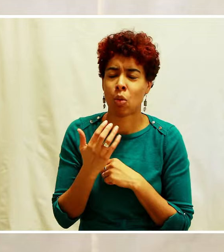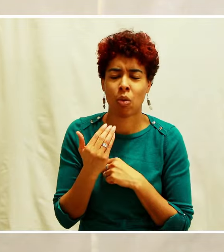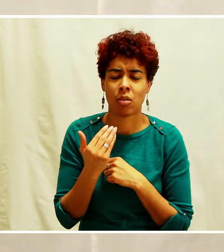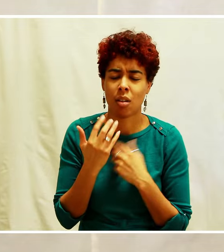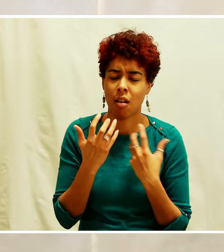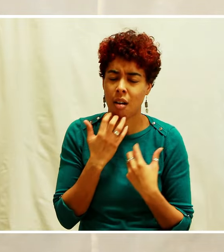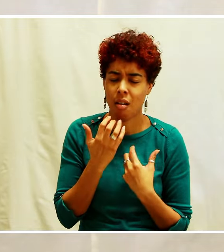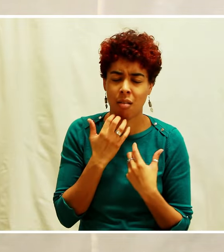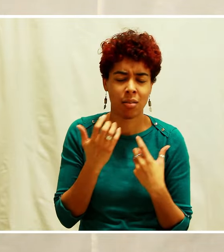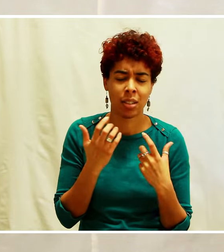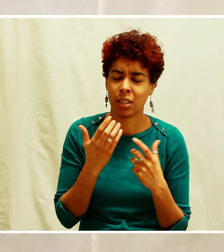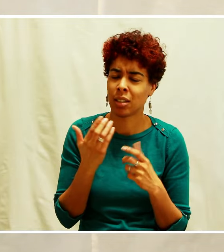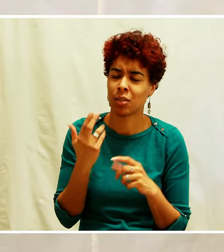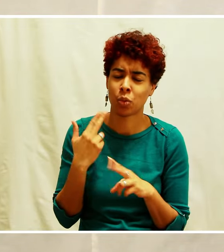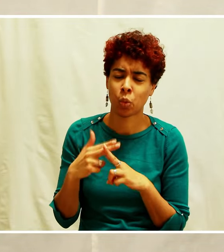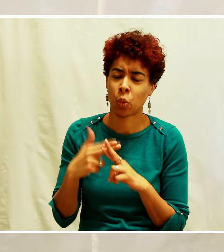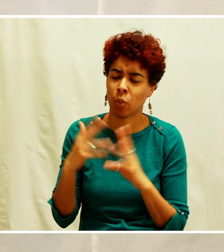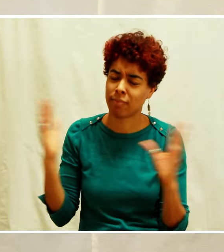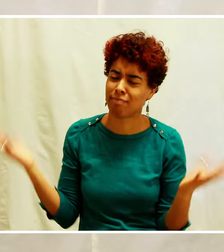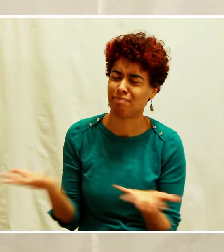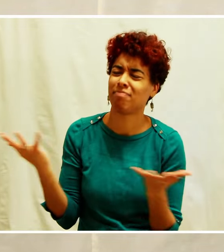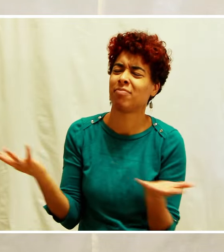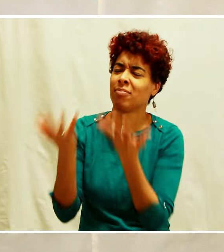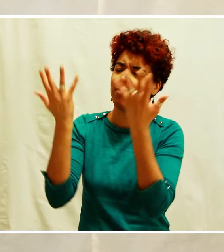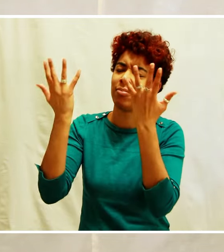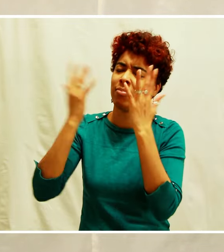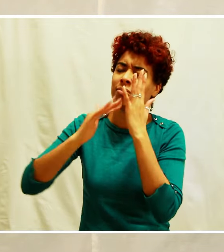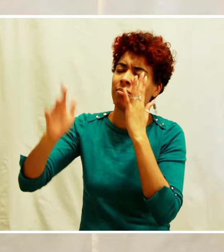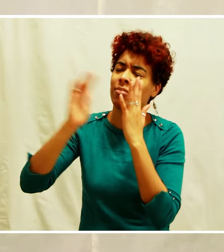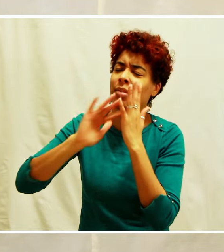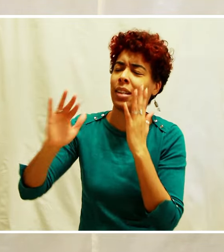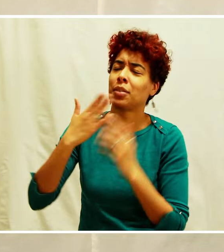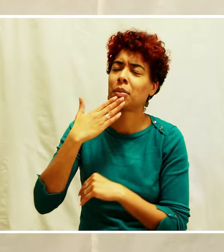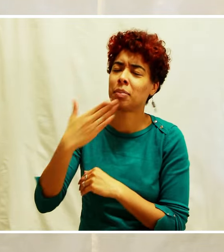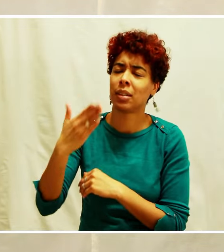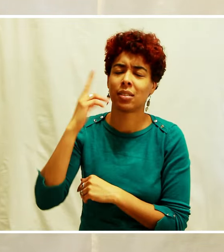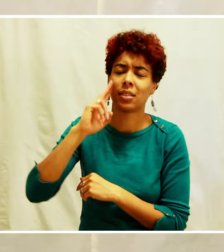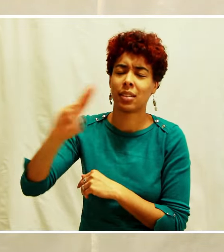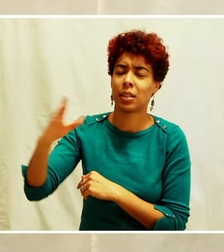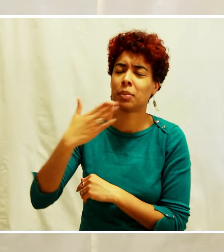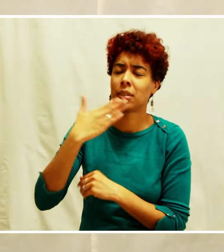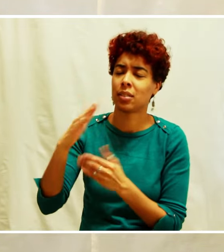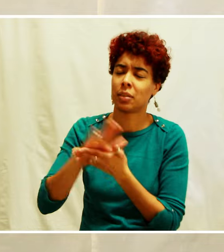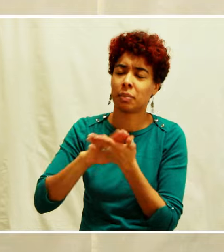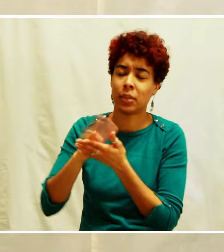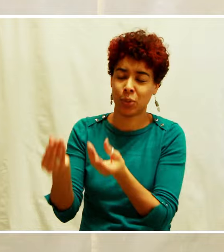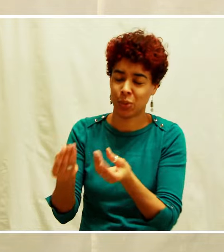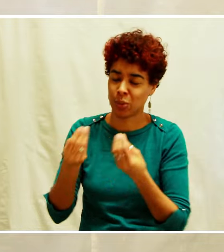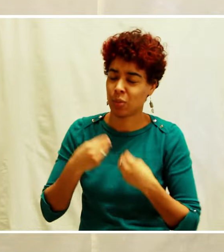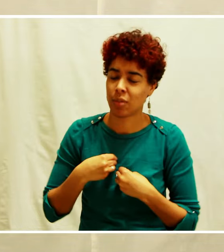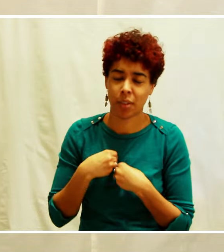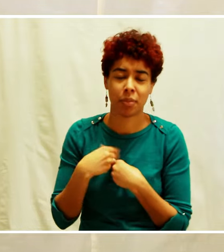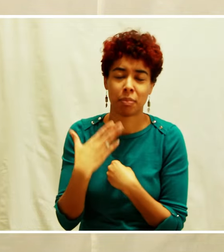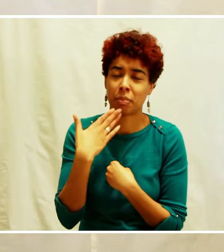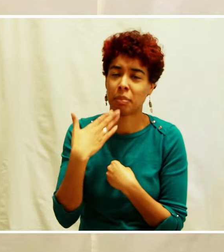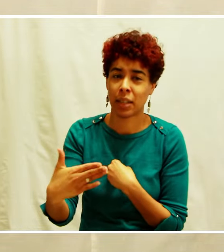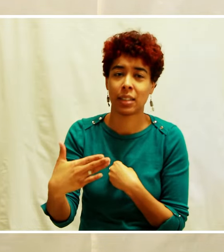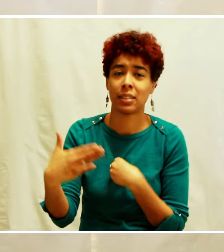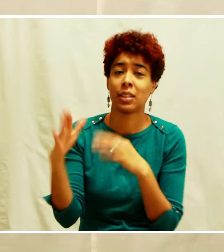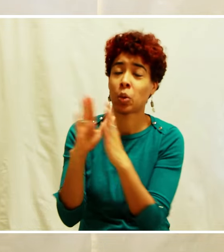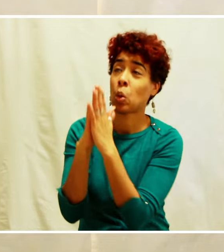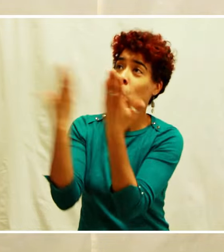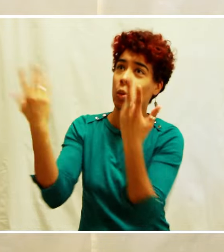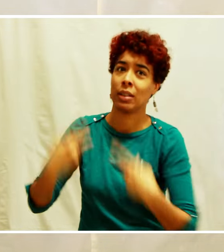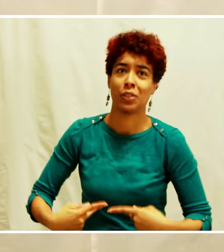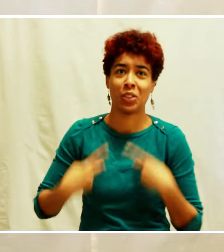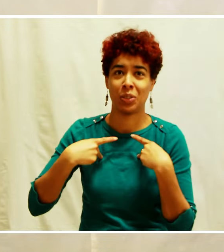bénir ton nom aujourd'hui. Merci Seigneur. Merci pour le pardon de nos péchés. Merci parce que nos noms sont inscrits dans ton